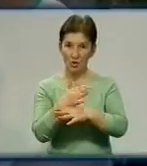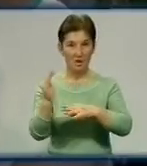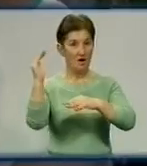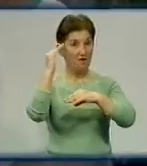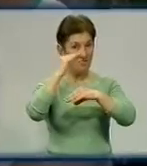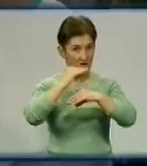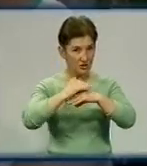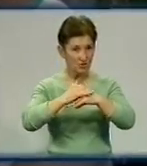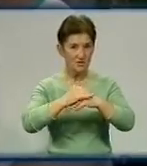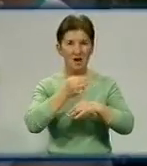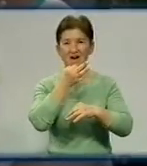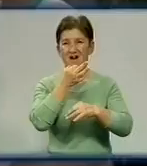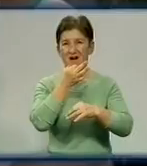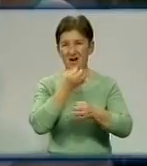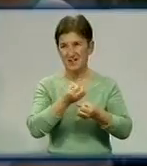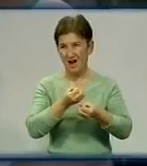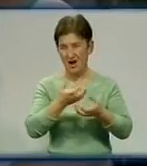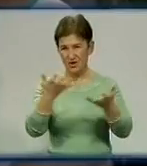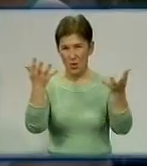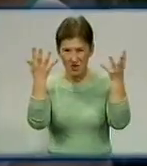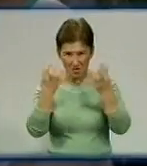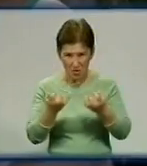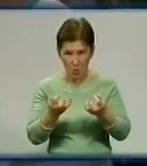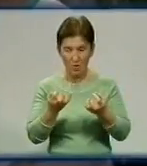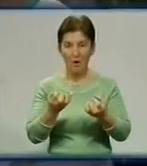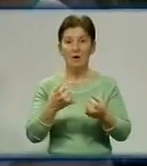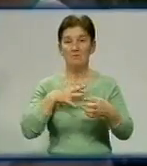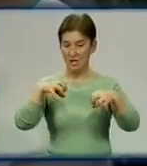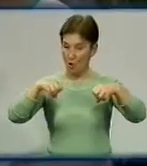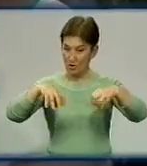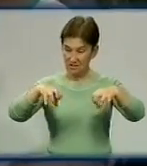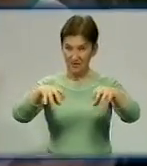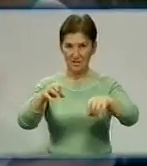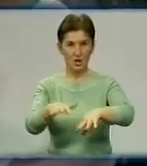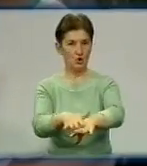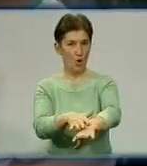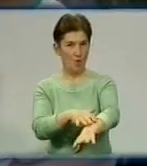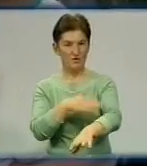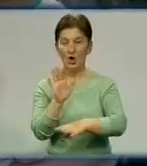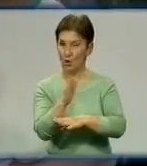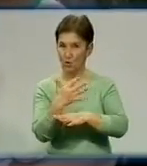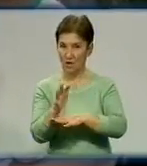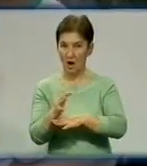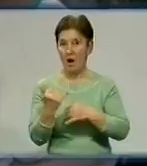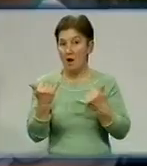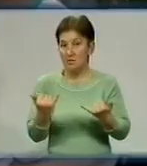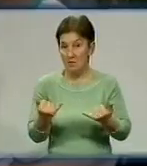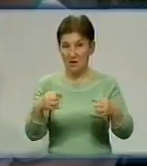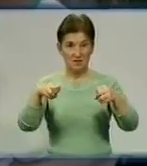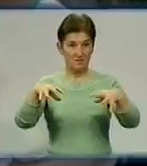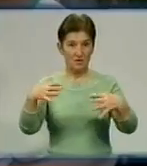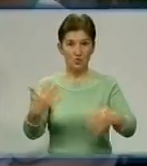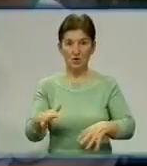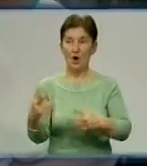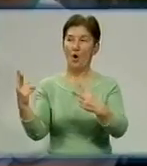вечір, рано темніє, світло було, освітлення було, було дуже добре, гуляли довше. А тепер вже немає його, вже відколи